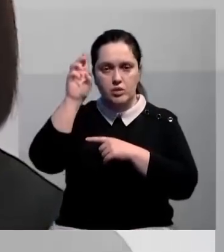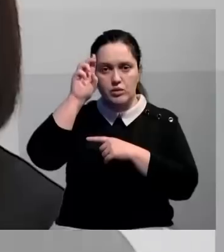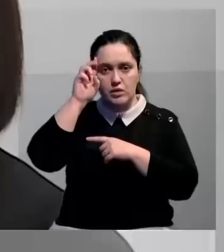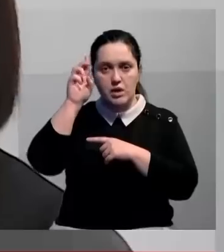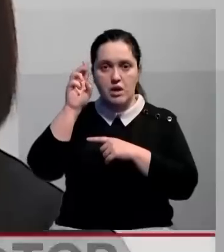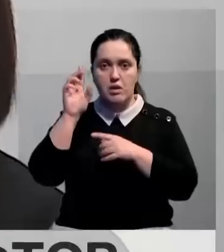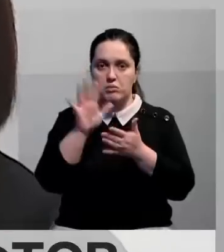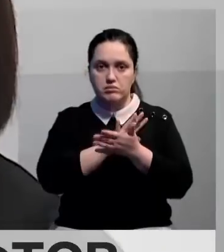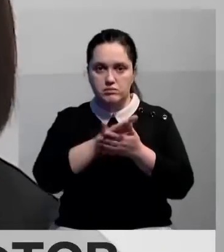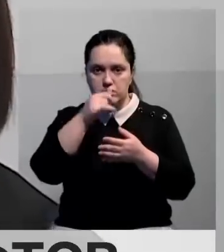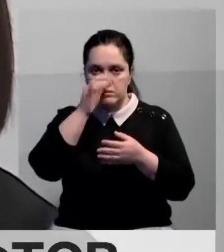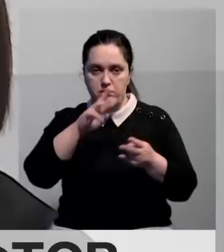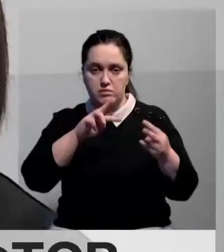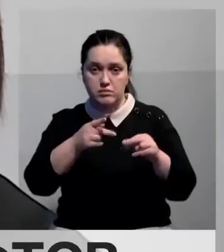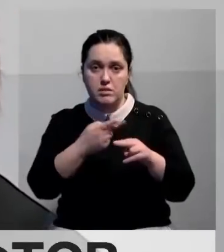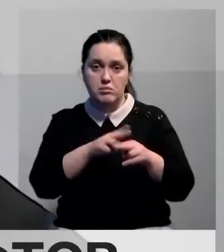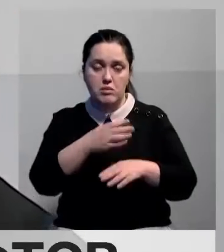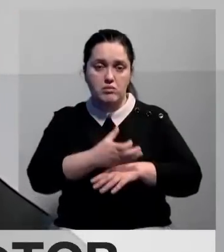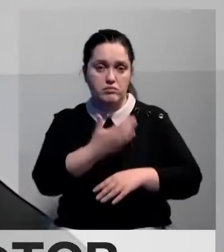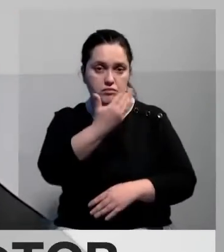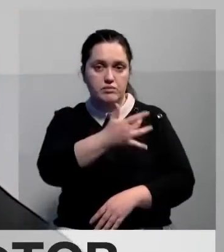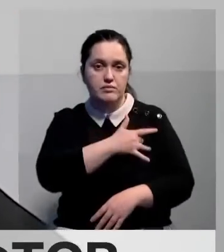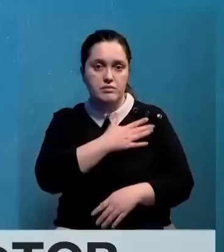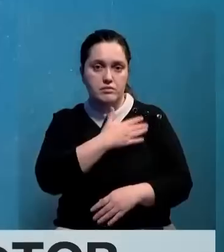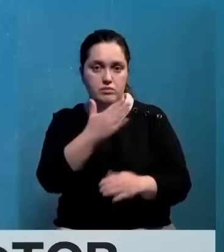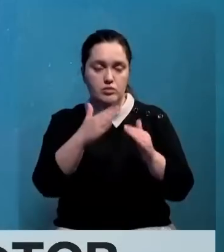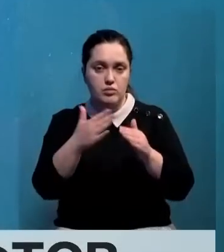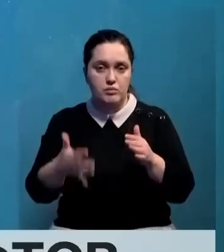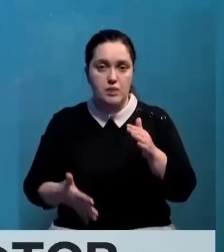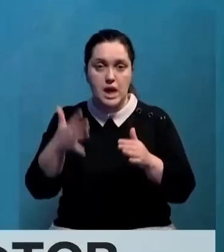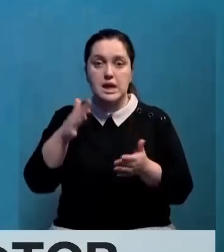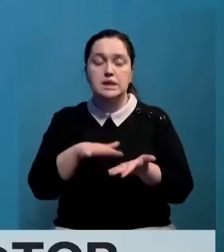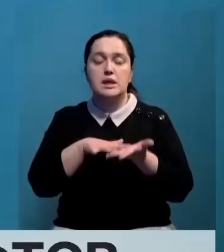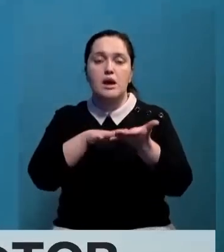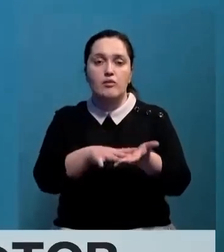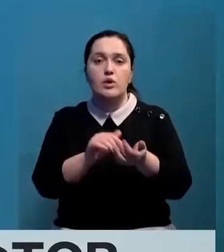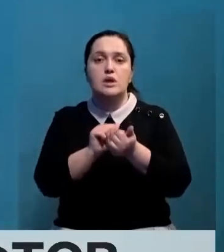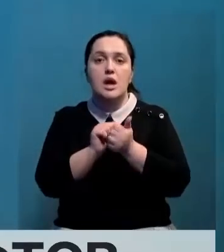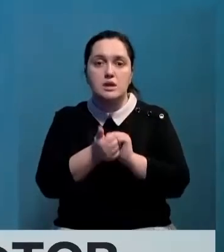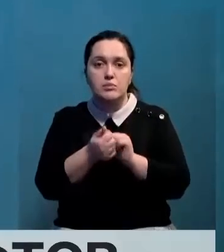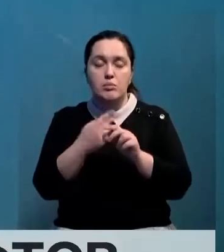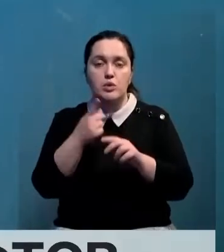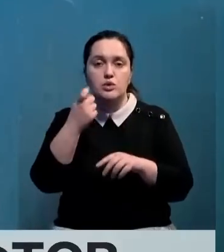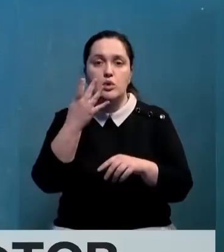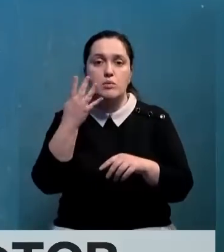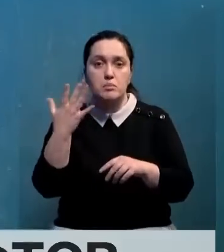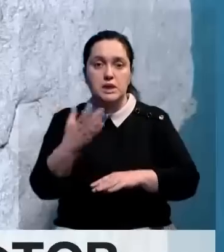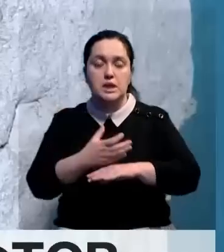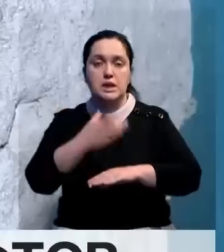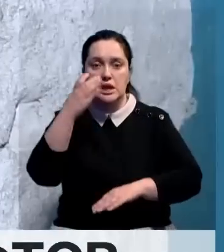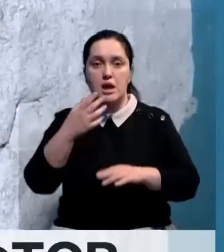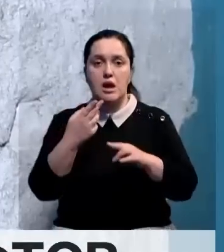Бесплату не будут менять, потому что лифт является общей долевой собственностью всех жителей. Заявку на замену оставшихся 145 лифтов,